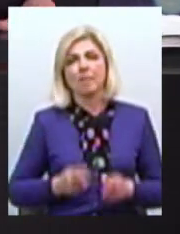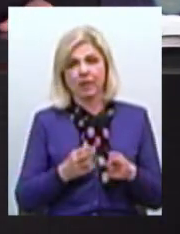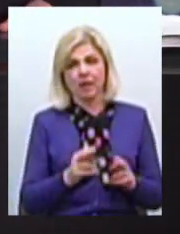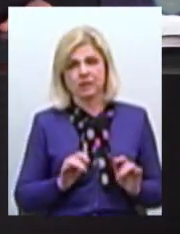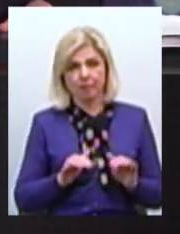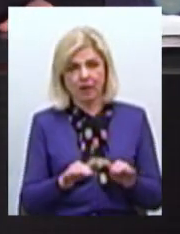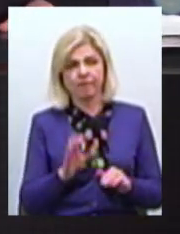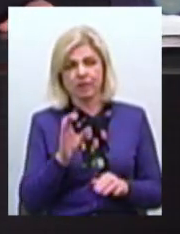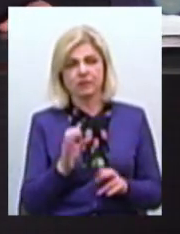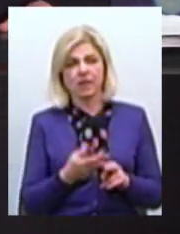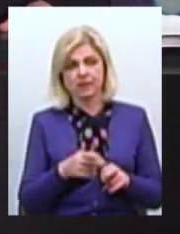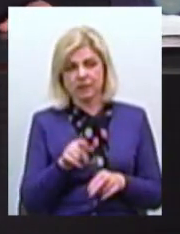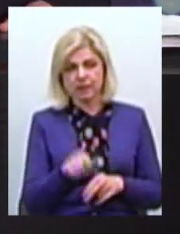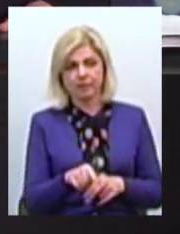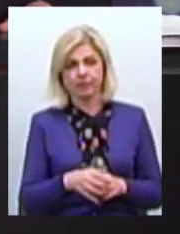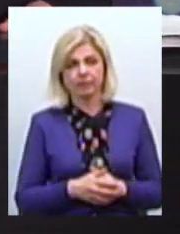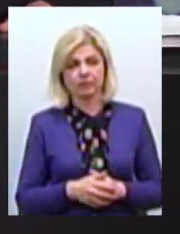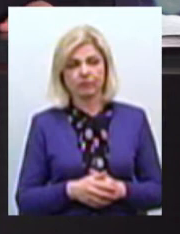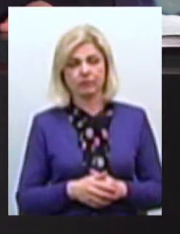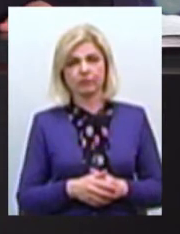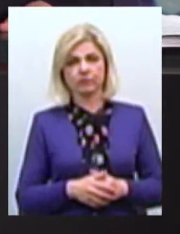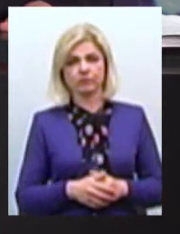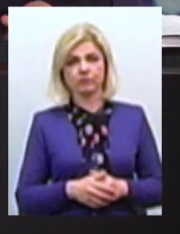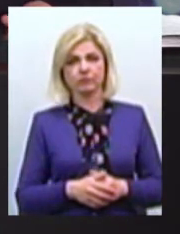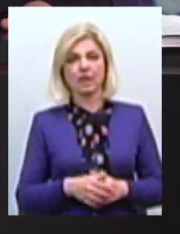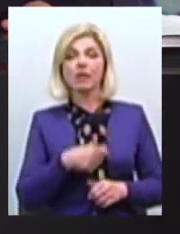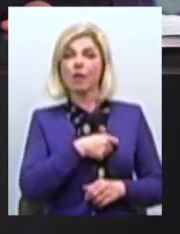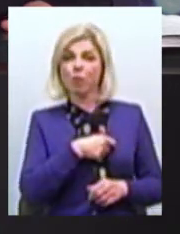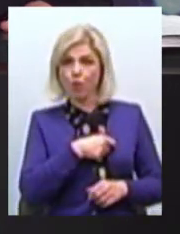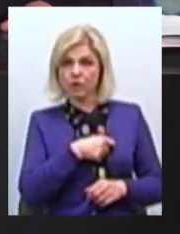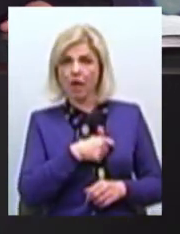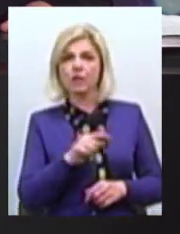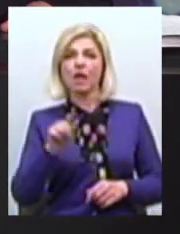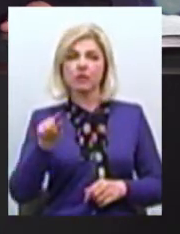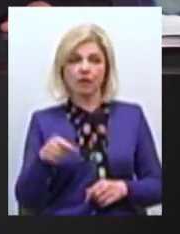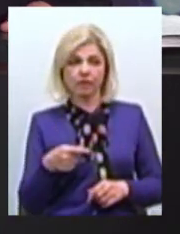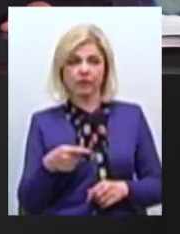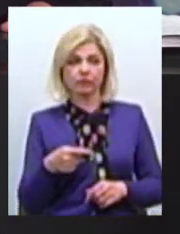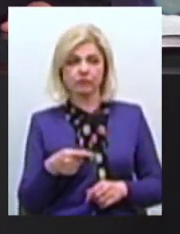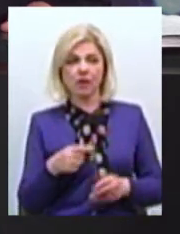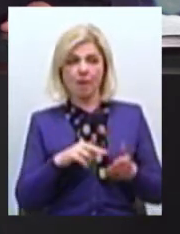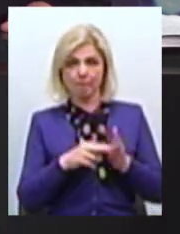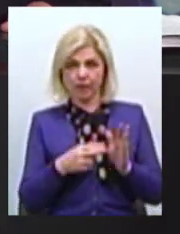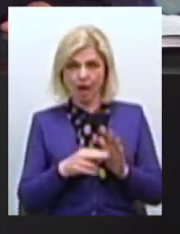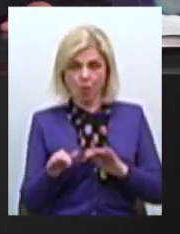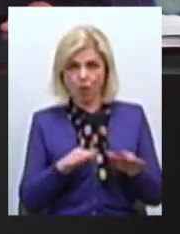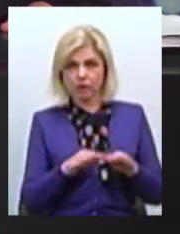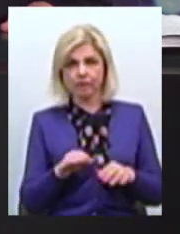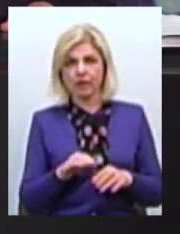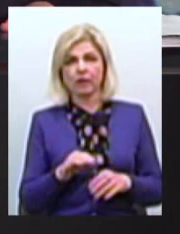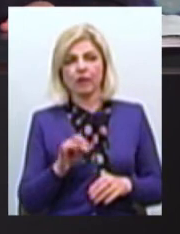так, з тим Тому депутати якраз і вимагали від... плані заходів, персоналів, вони ще не не основне